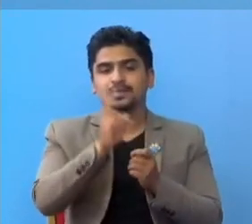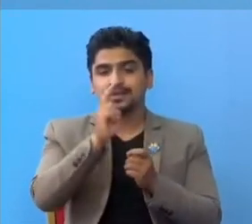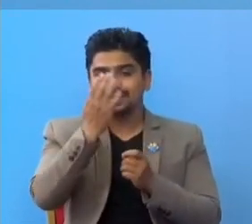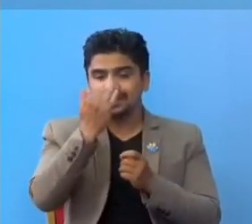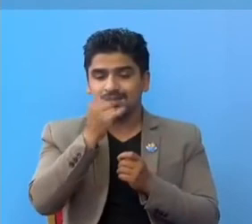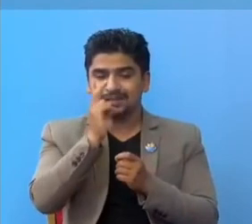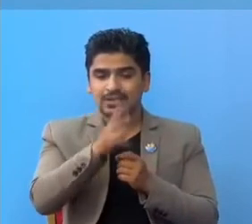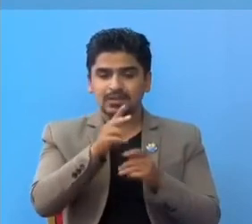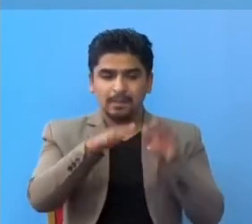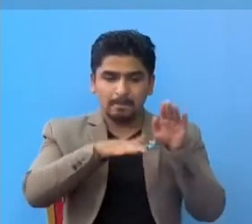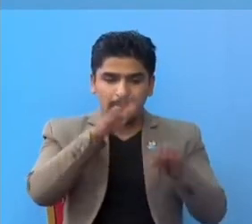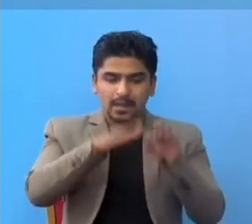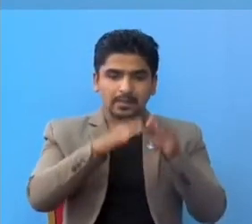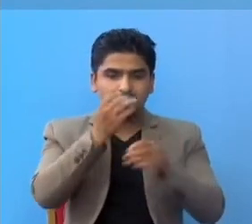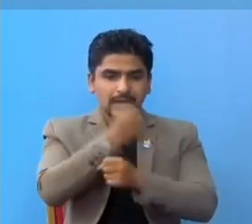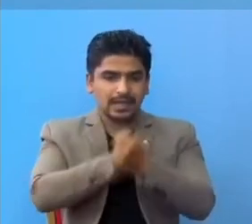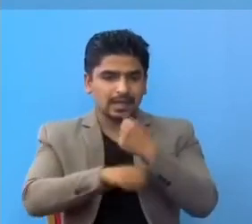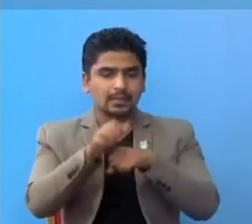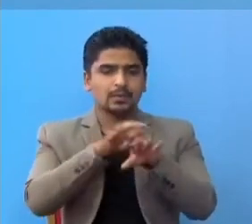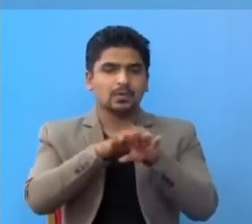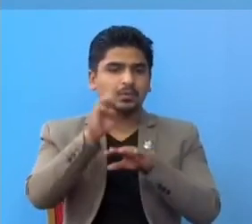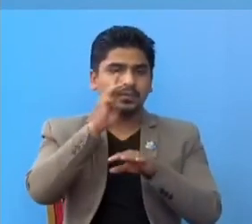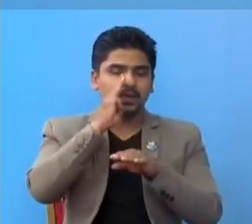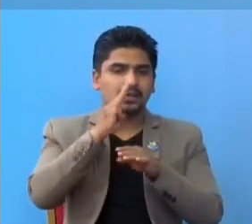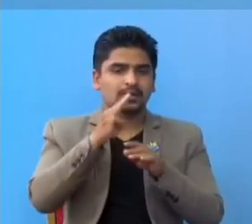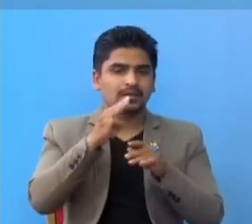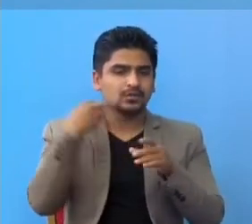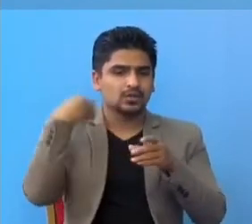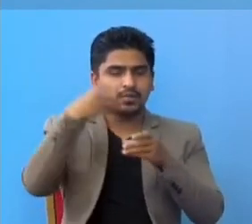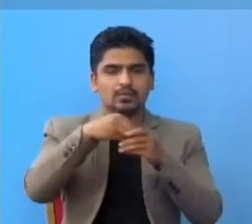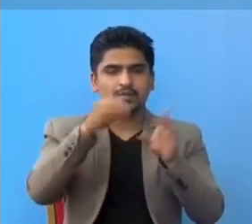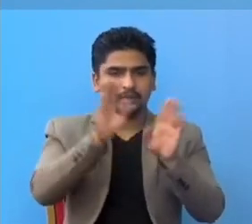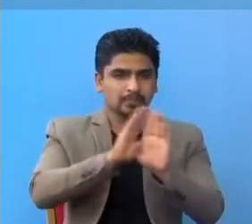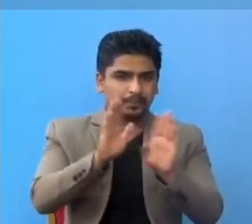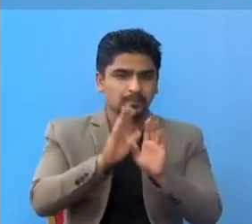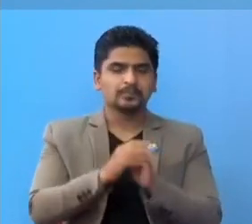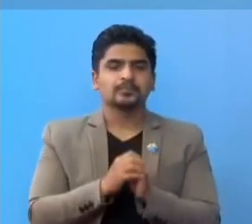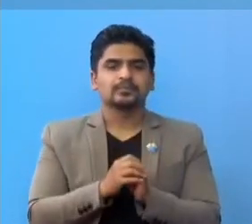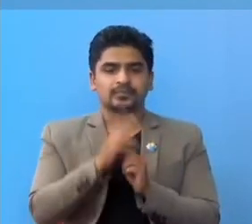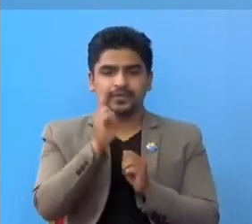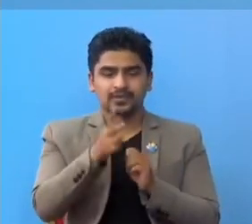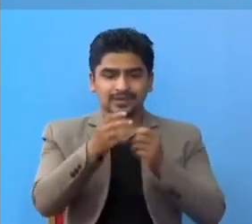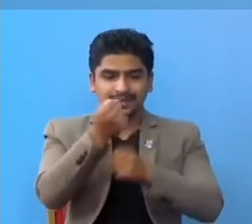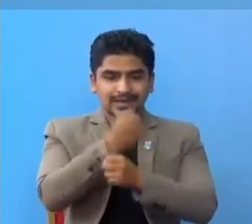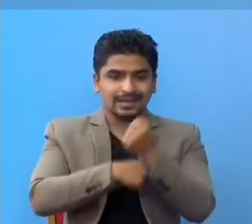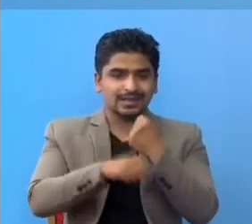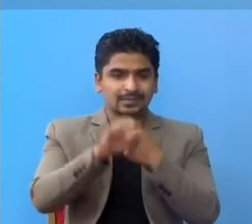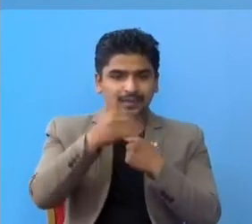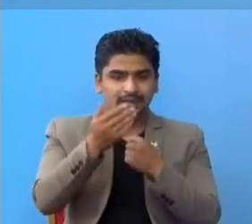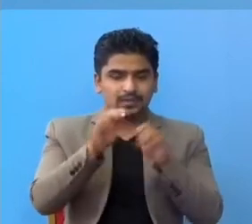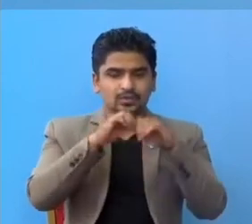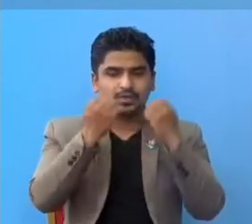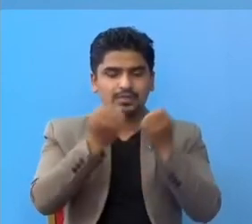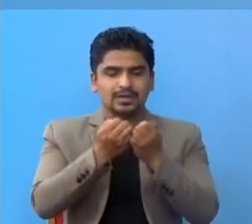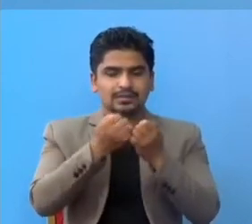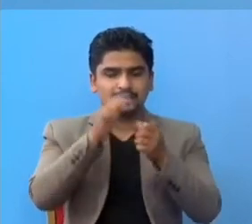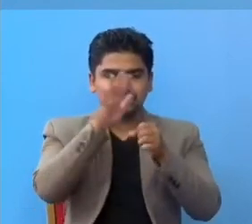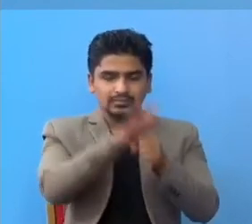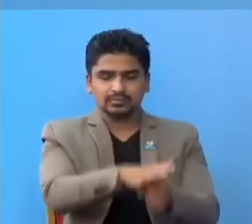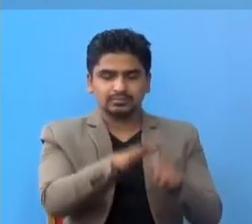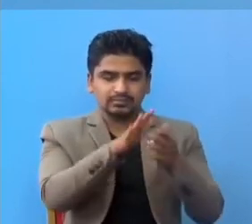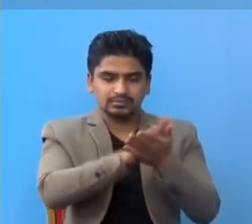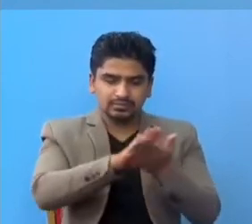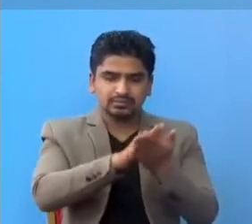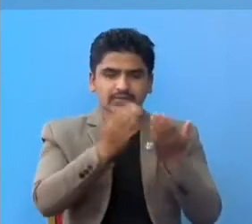एसता बेदबाब जन्य क्रिया कलापले मां समलगन नहुनुण र एसता क्रिया कलापलाई समाजमा निरुष्चाइद गर्न